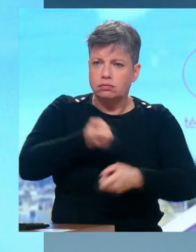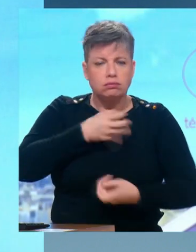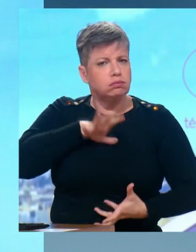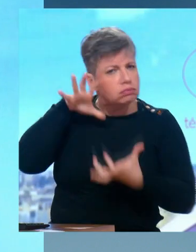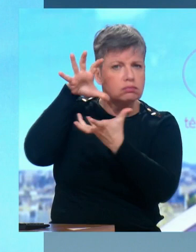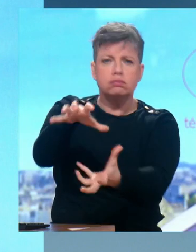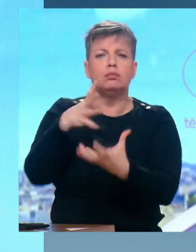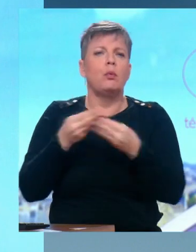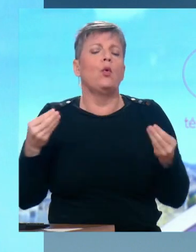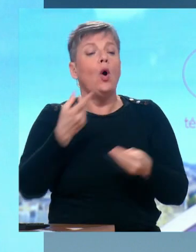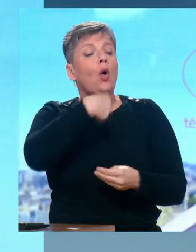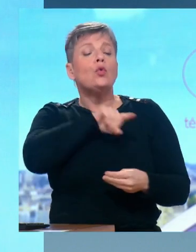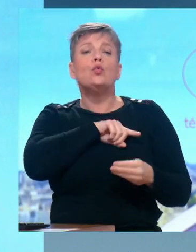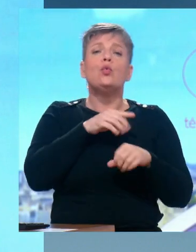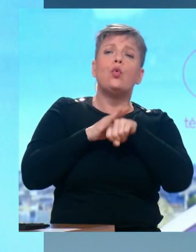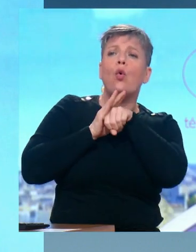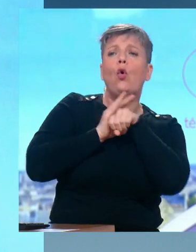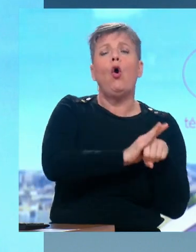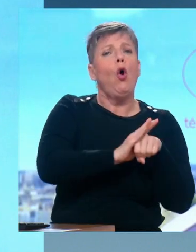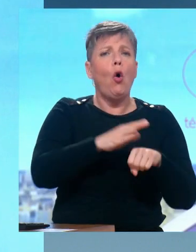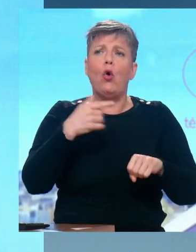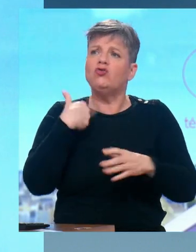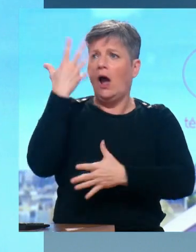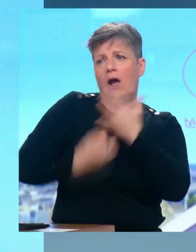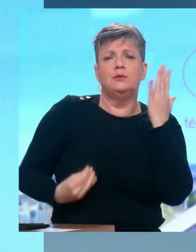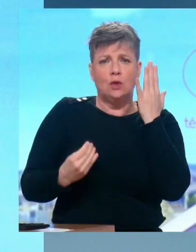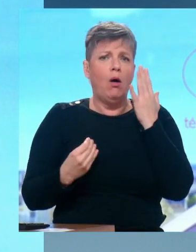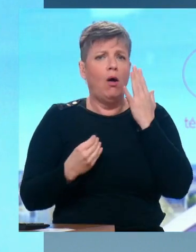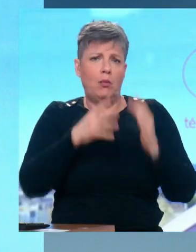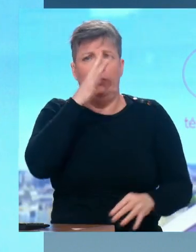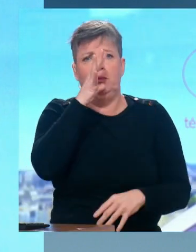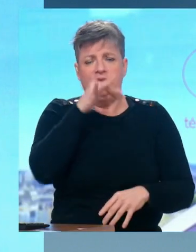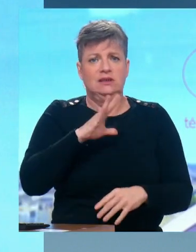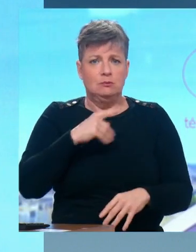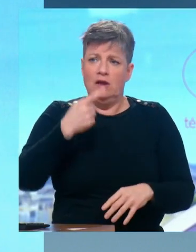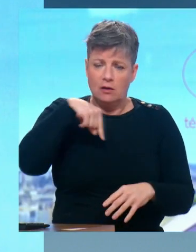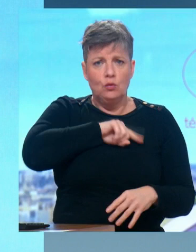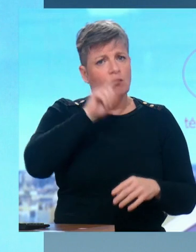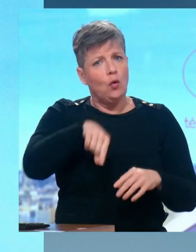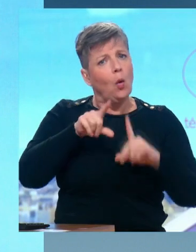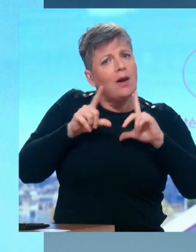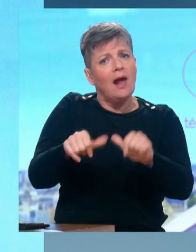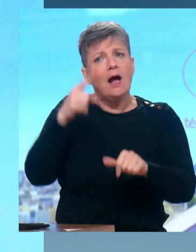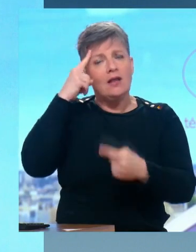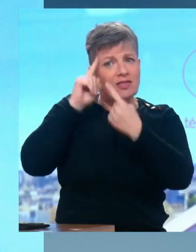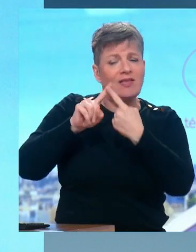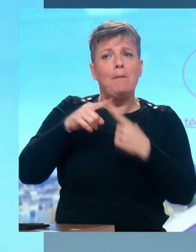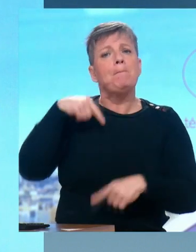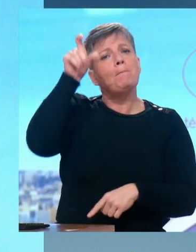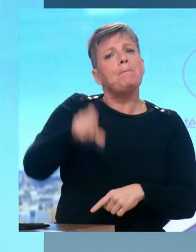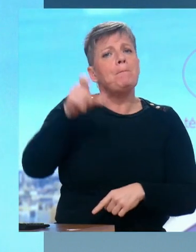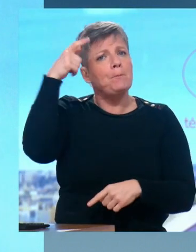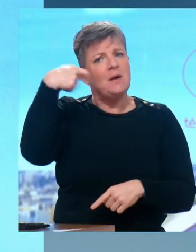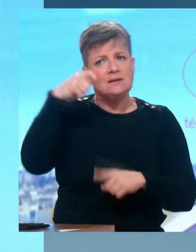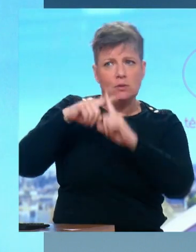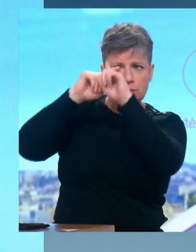progressistes de la gauche soient absentes pour, justement, insister auprès du chef de l'État l'urgence qu'il y a